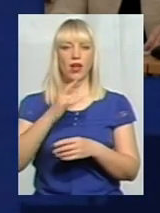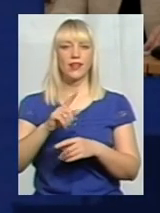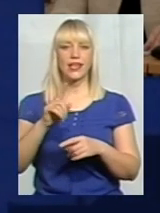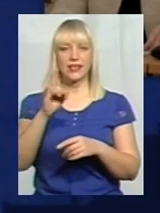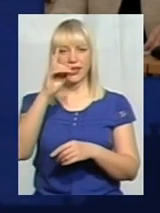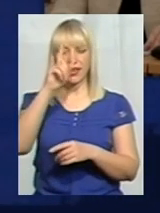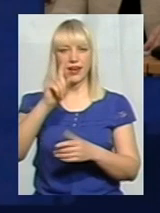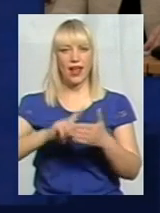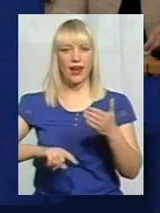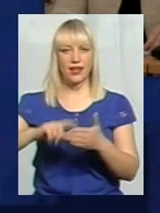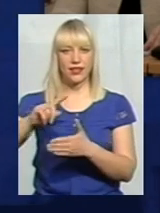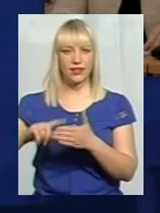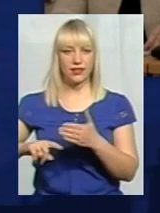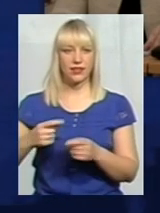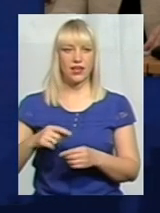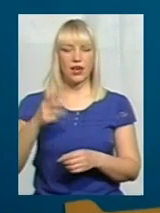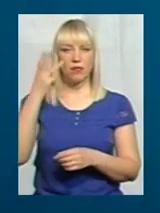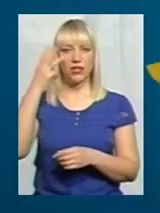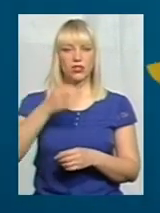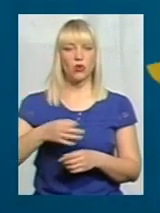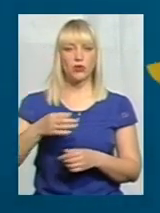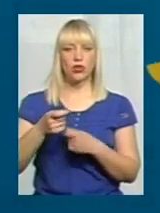туризму Хмельницької обласної державної адміністрації.